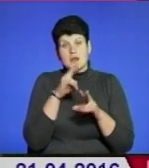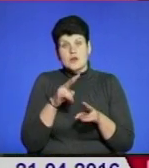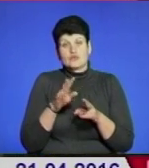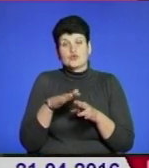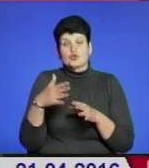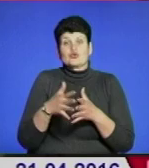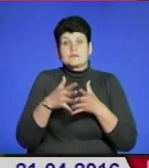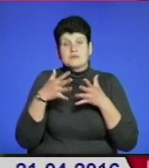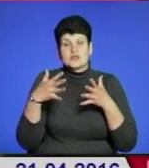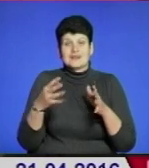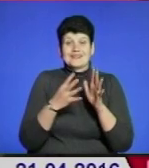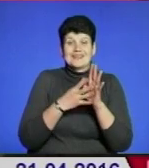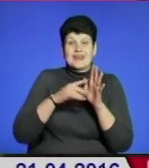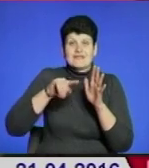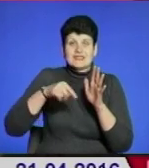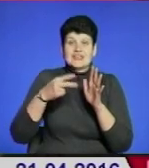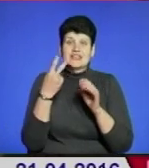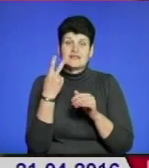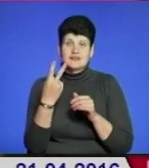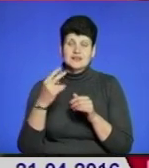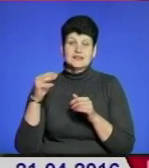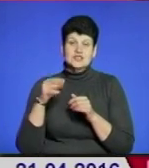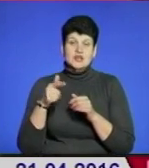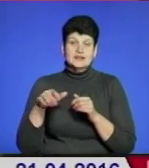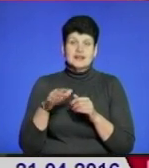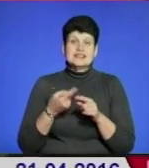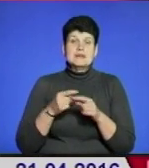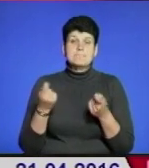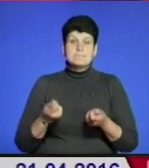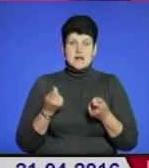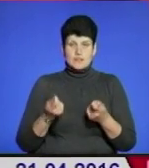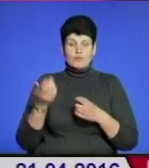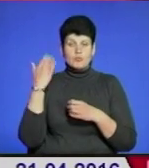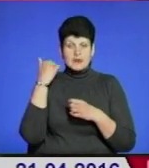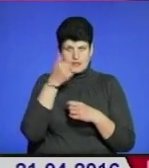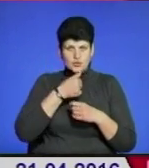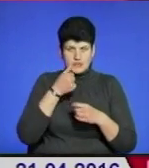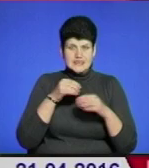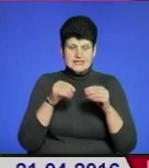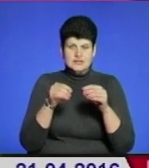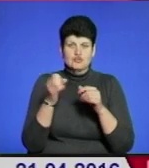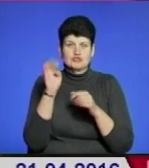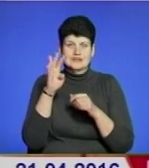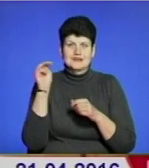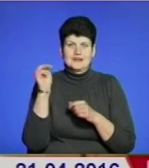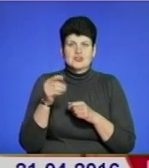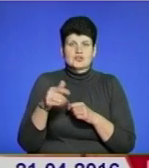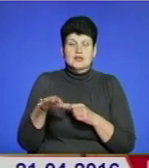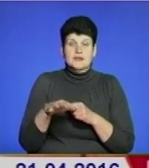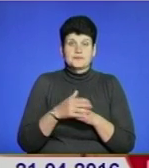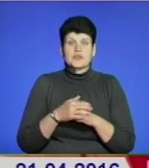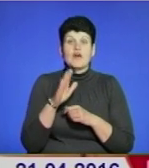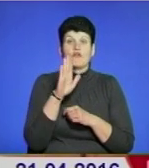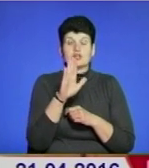площ. Тому що 9,2 тисяч гектарів – це досить мало. Ми попередні роки сіли більше 14 тисяч гектарів. Володимир